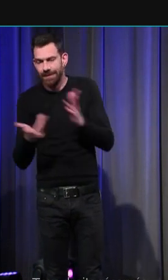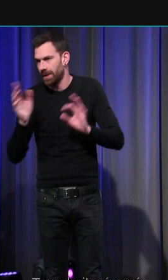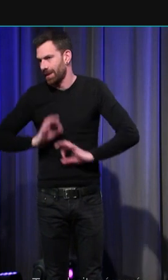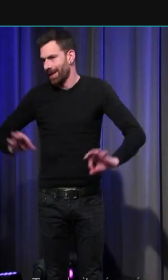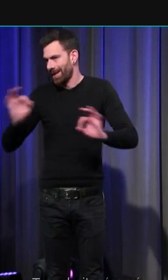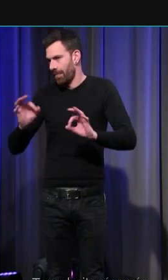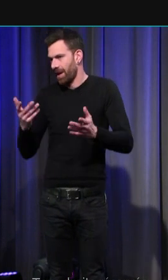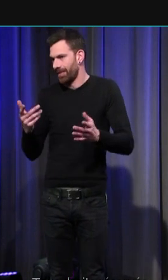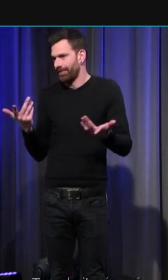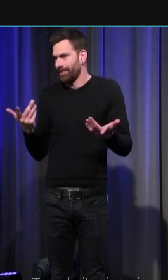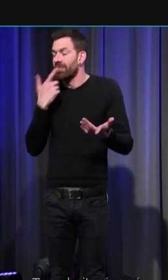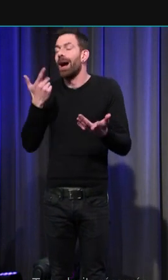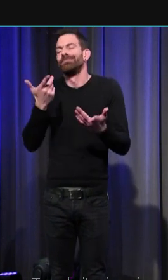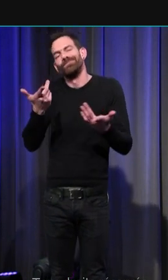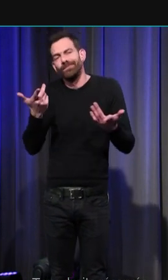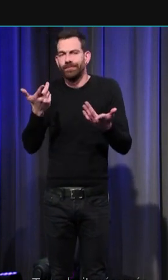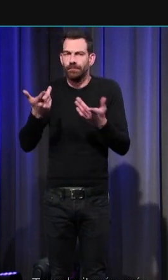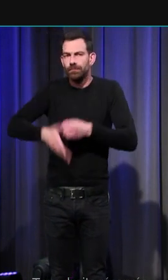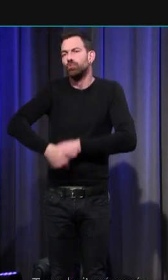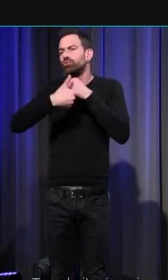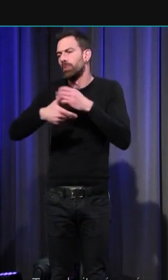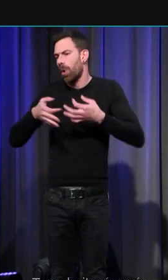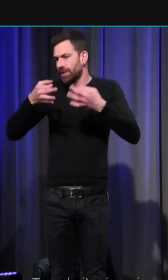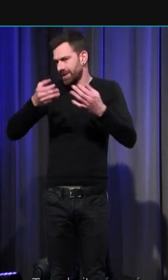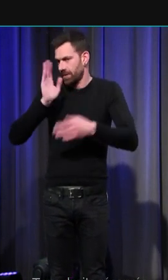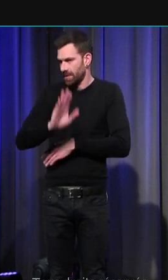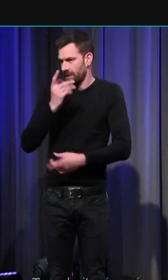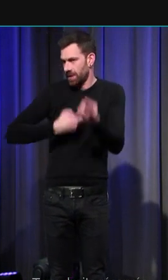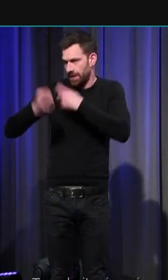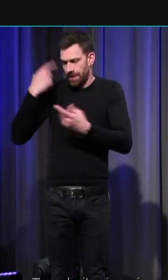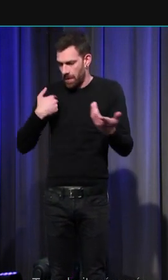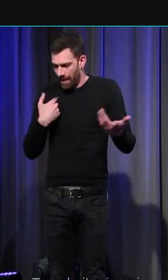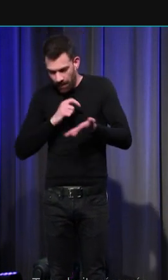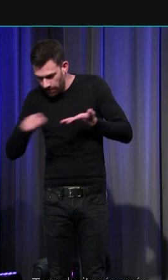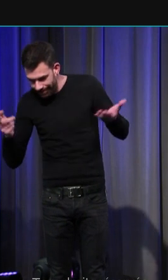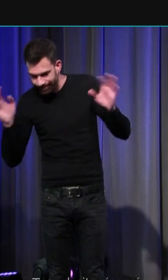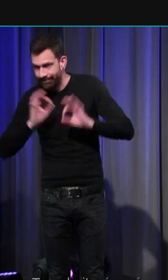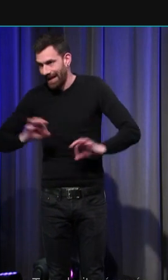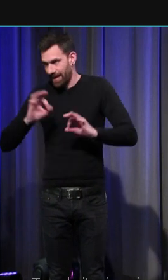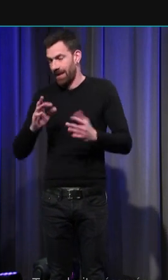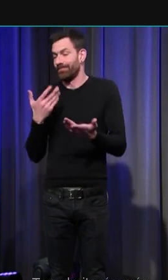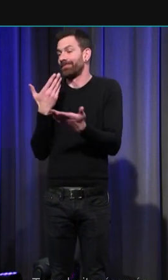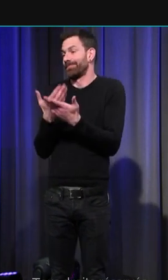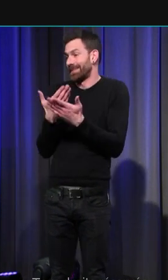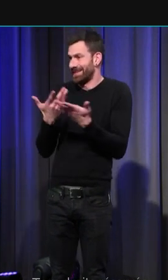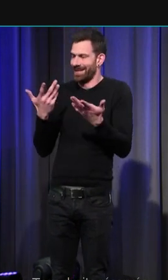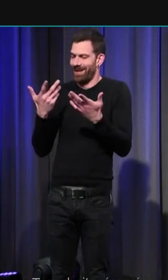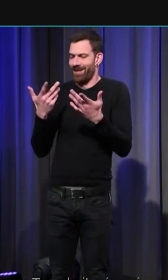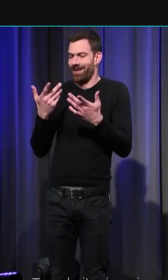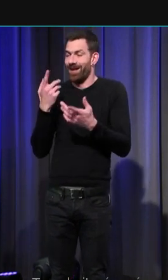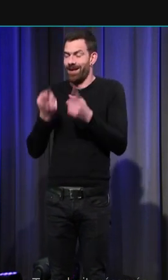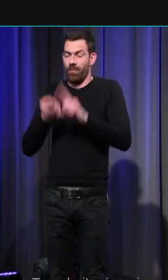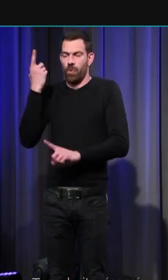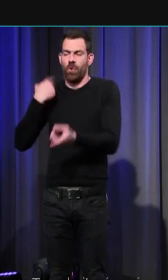les supports classiques de l'histoire et c'est là évidemment que le dialogue entre l'histoire et l'archéologie est